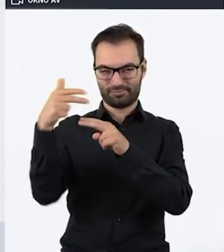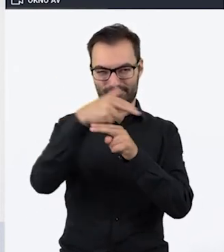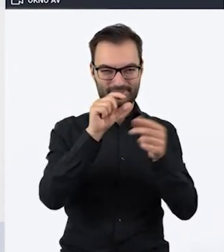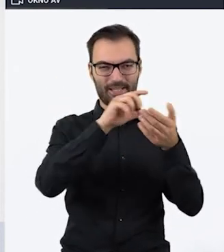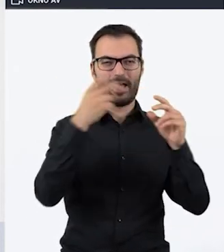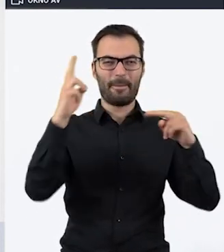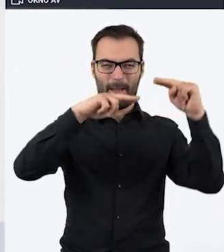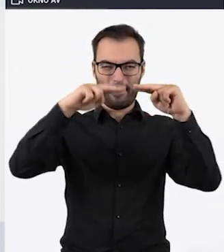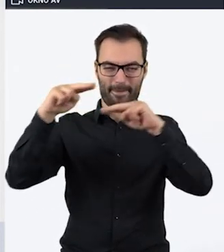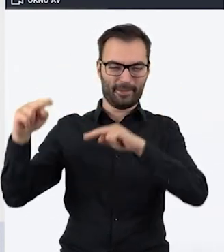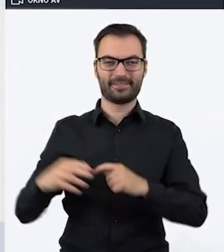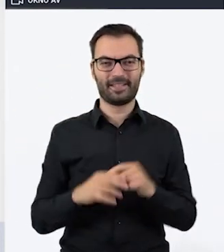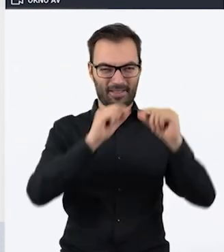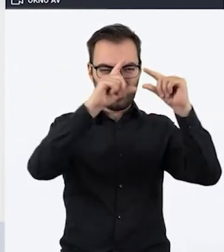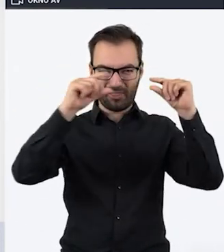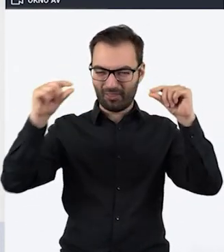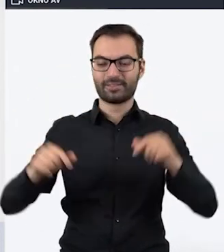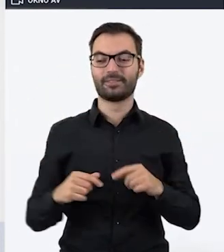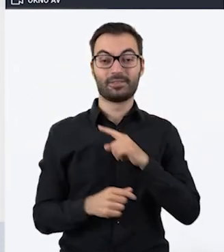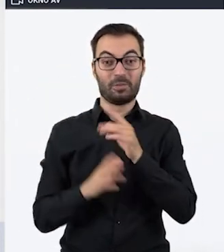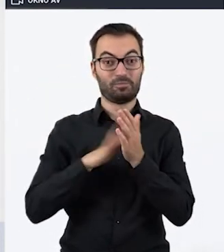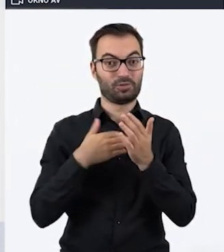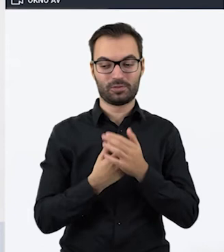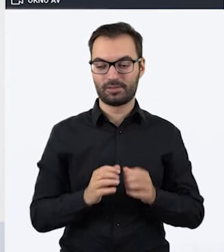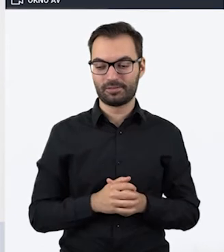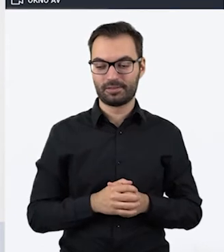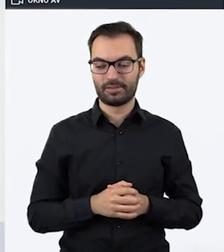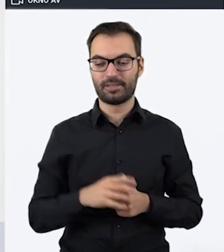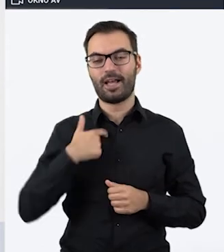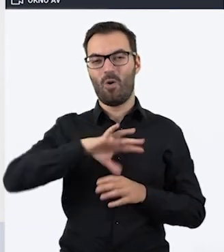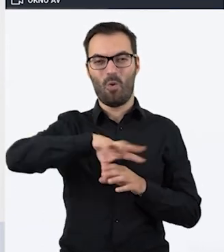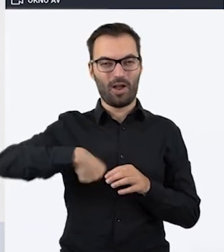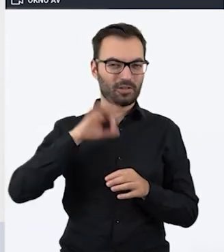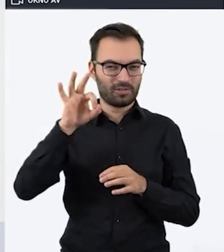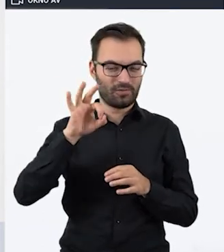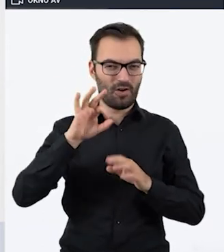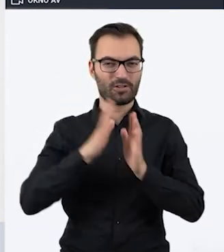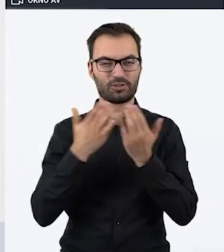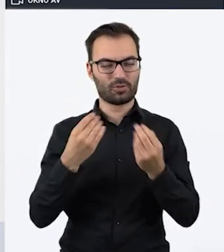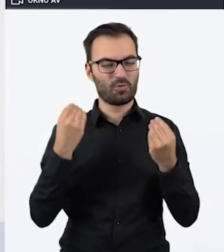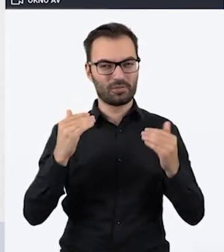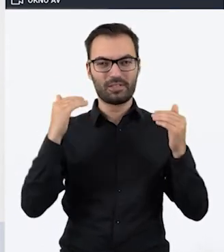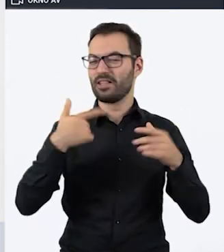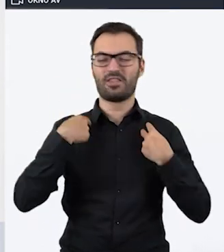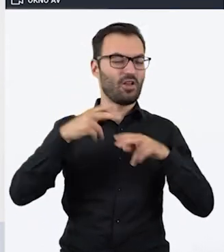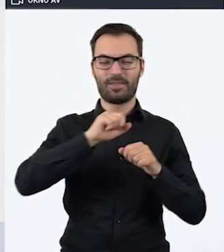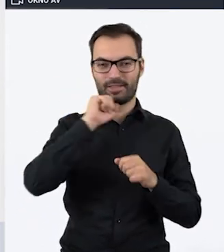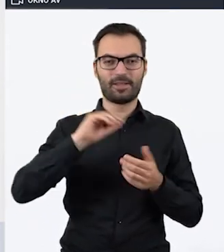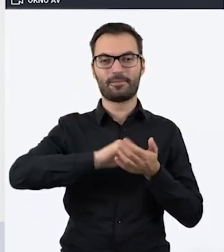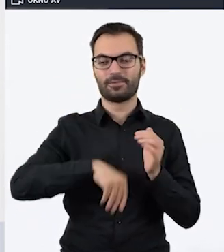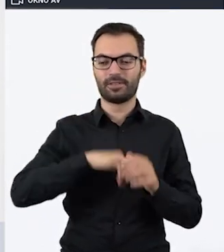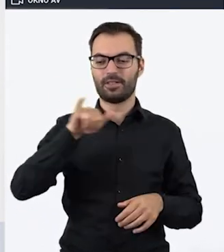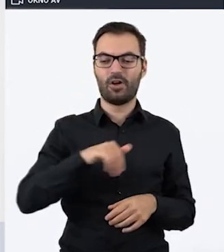powyrywanych literek z gazet. Tutaj mamy też przykład. Adamie, ukradłem rękopis Twojej epopei narodowej i nigdy go nie oddam.